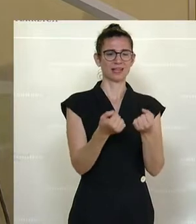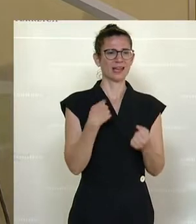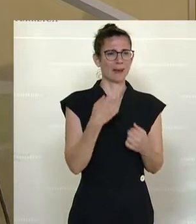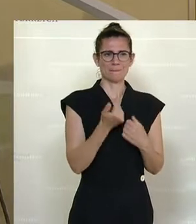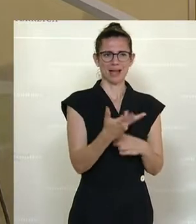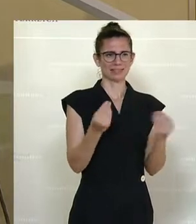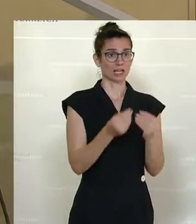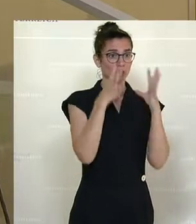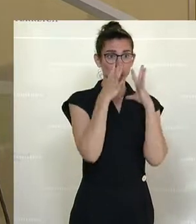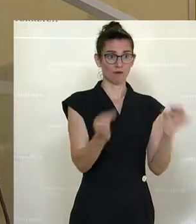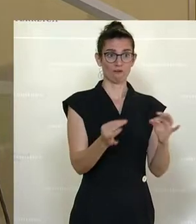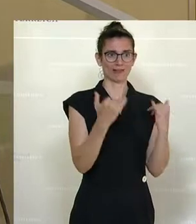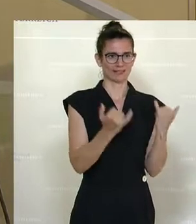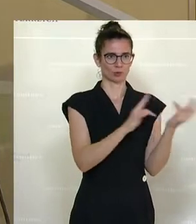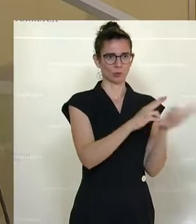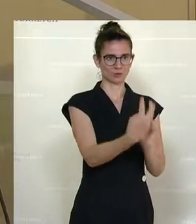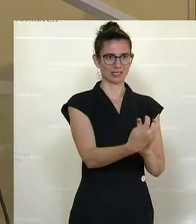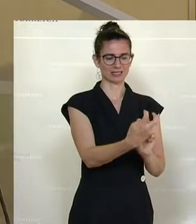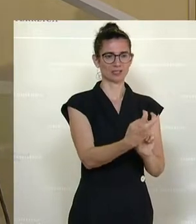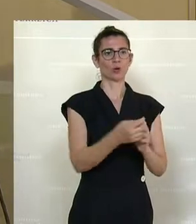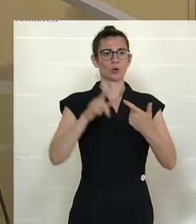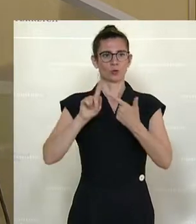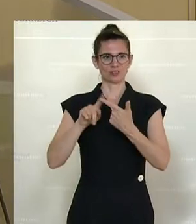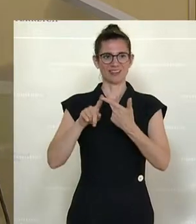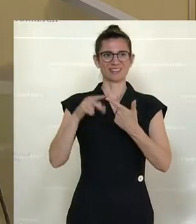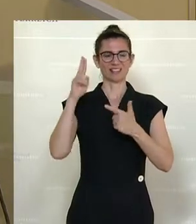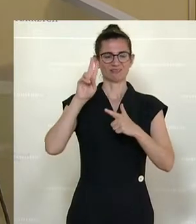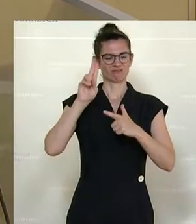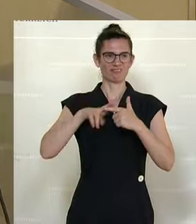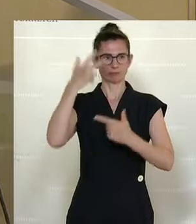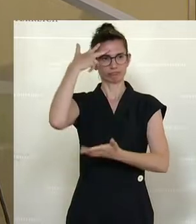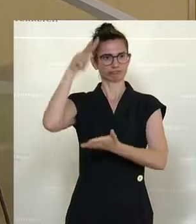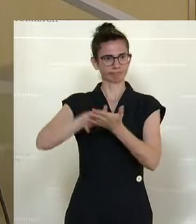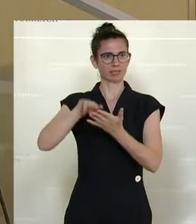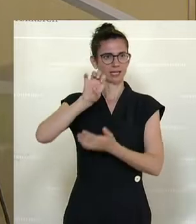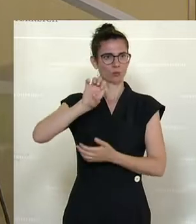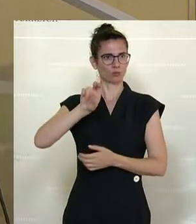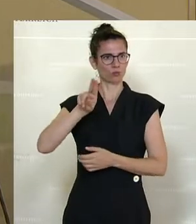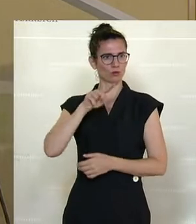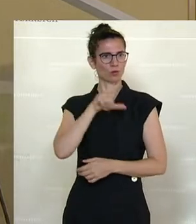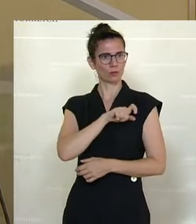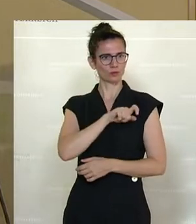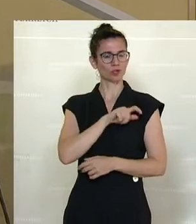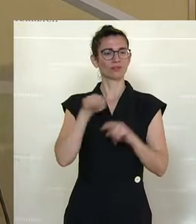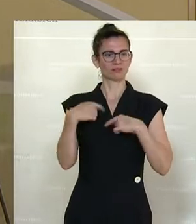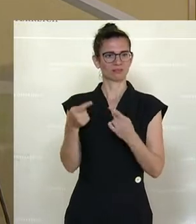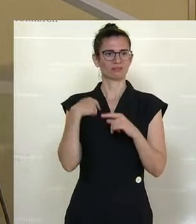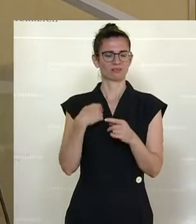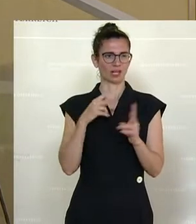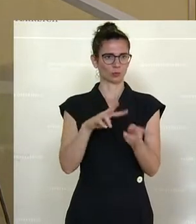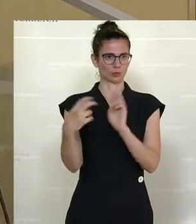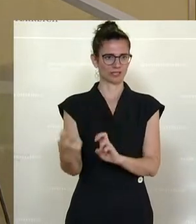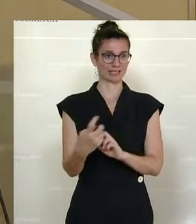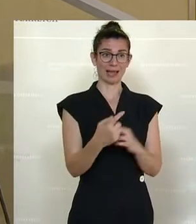sofort in Kraft. Ein anderer Teil wird nach der abgeschlossenen Notifizierung durch die EU-Kommission in Kraft treten. Wir setzen uns dafür ein, dass Österreich